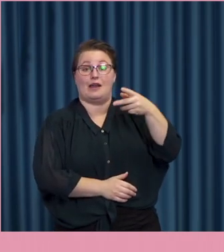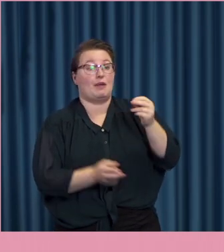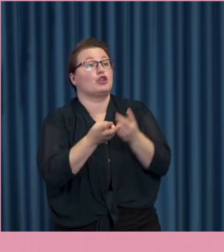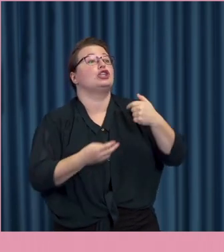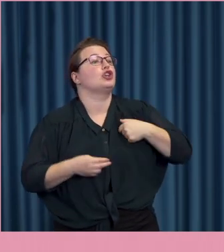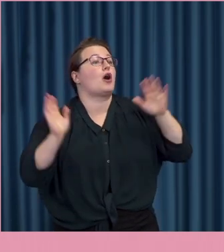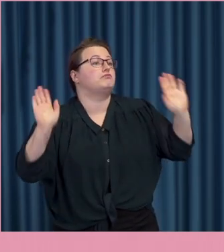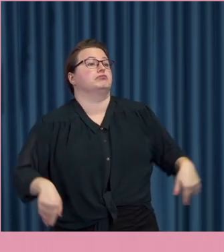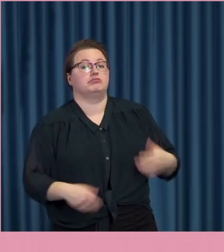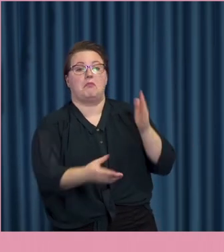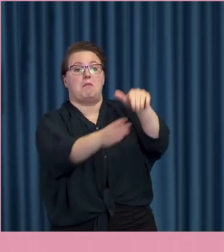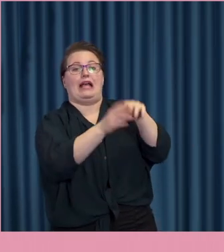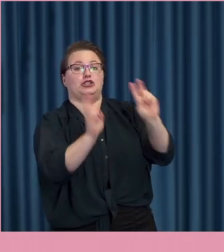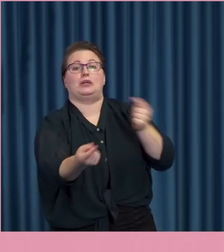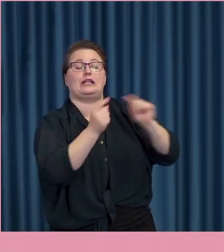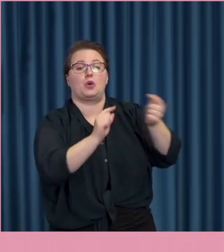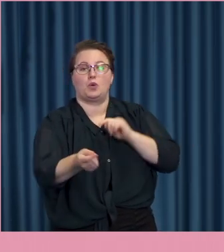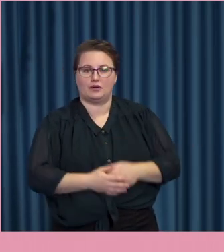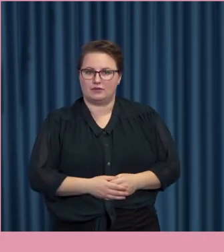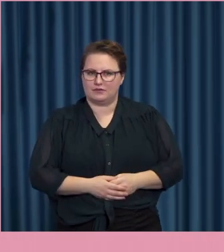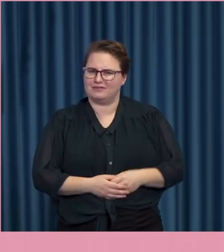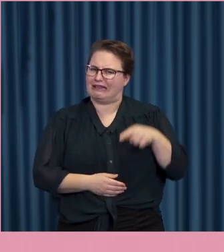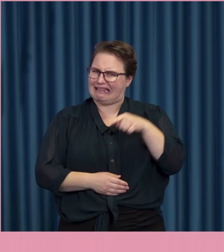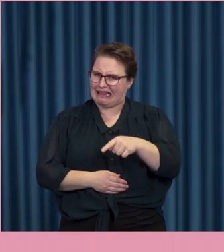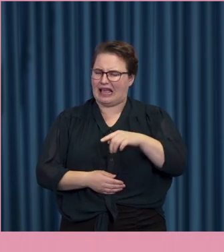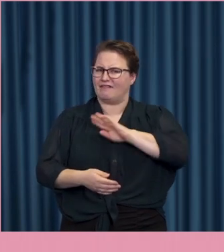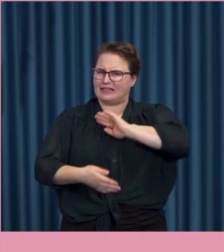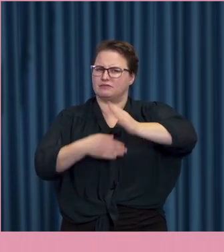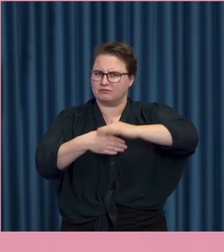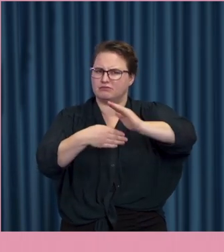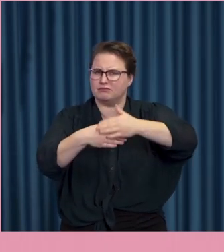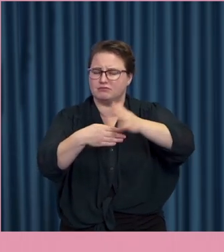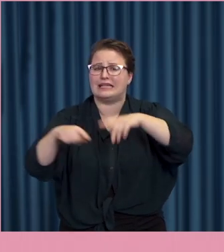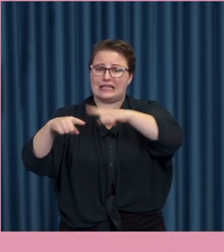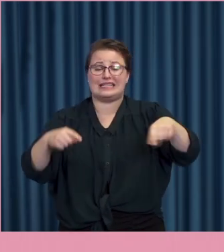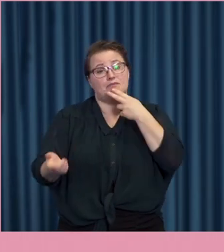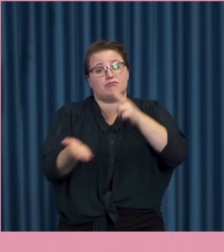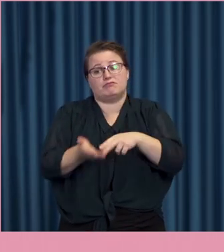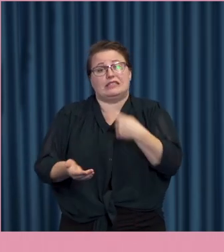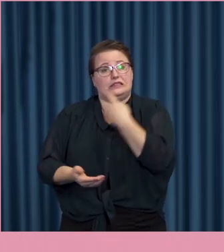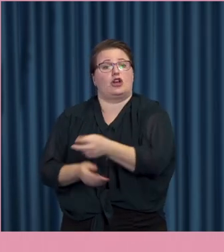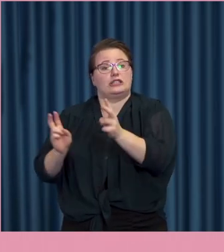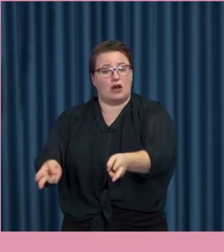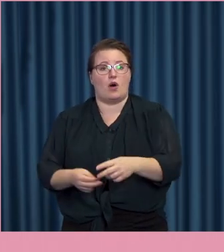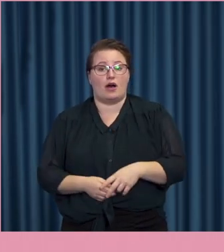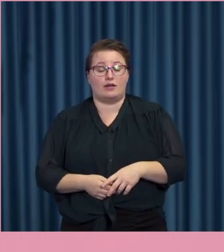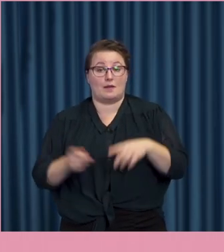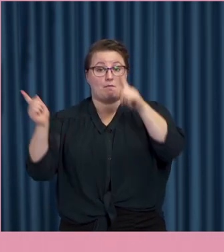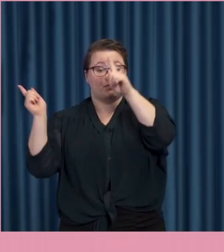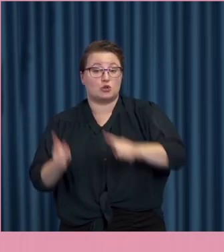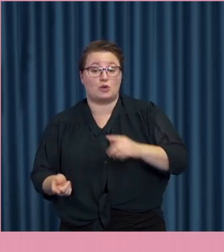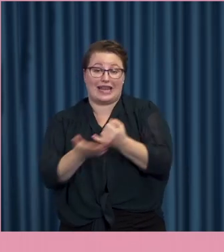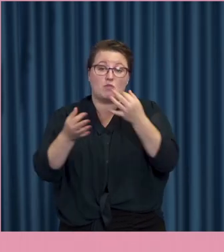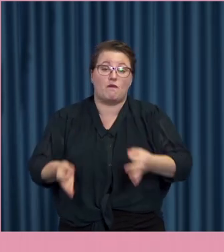Och det finns olika former av enkätundersökningar och ganska hård statistik som backar upp det här. Att människor i offentligheten i olika